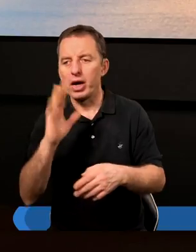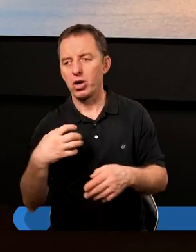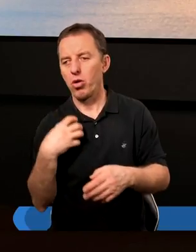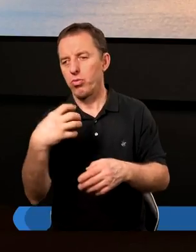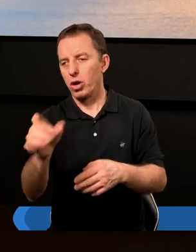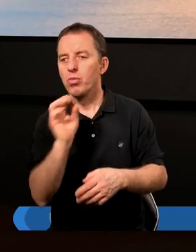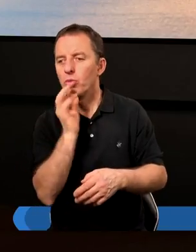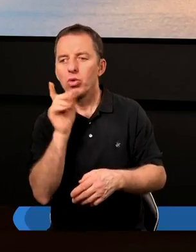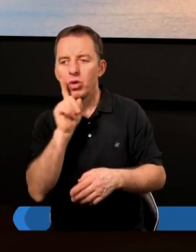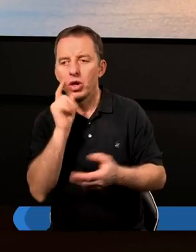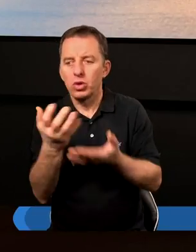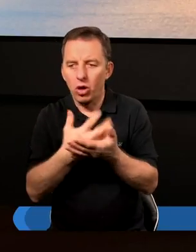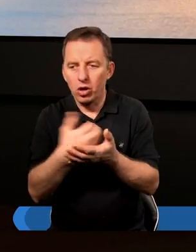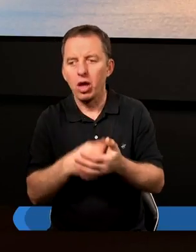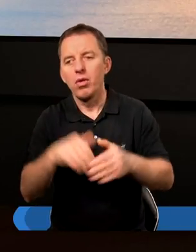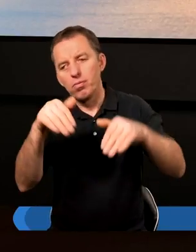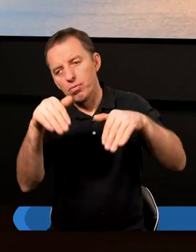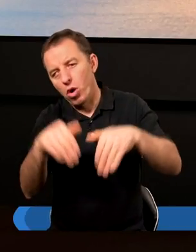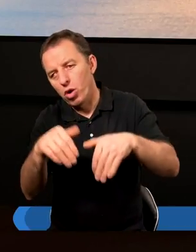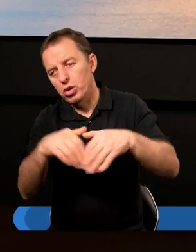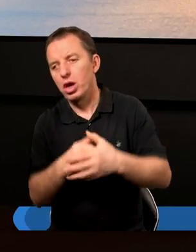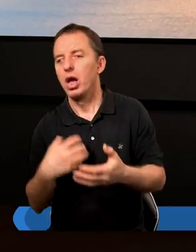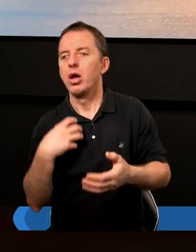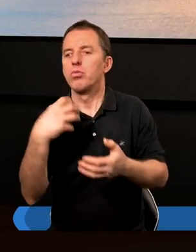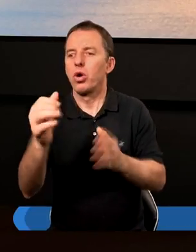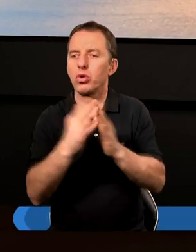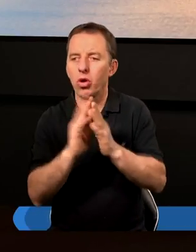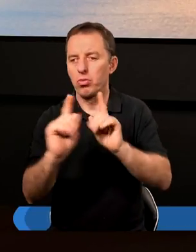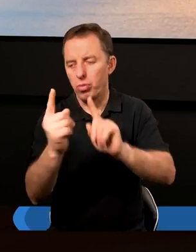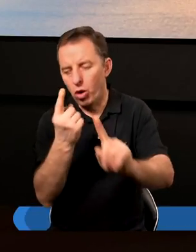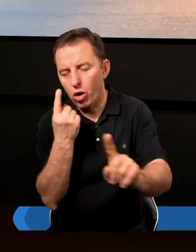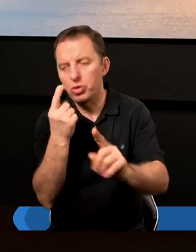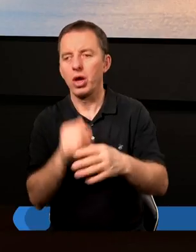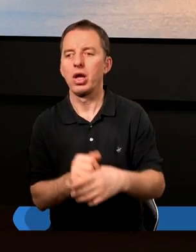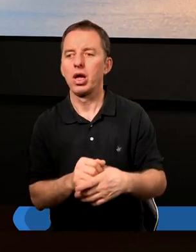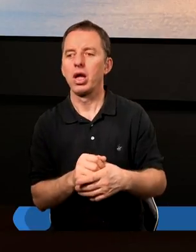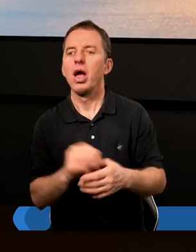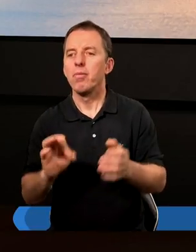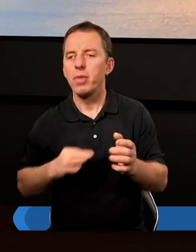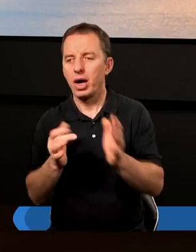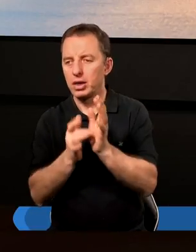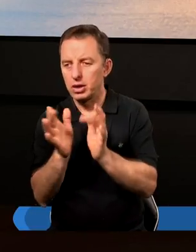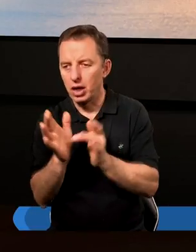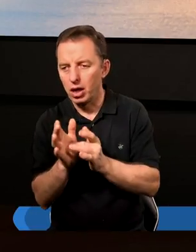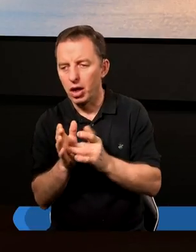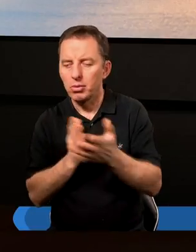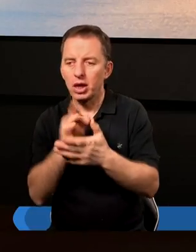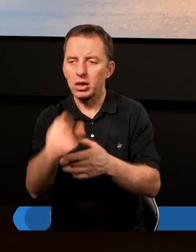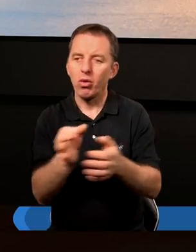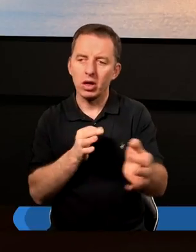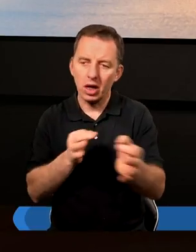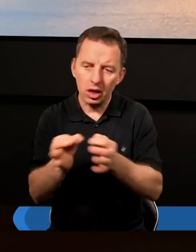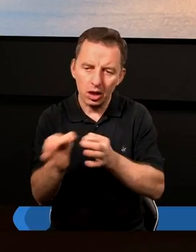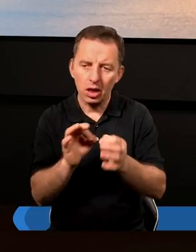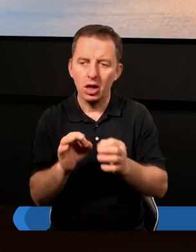bogaty. Młody mężczyzna dorobił się już albo może z bogatego domu pochodził. I Pan Jezus przez tę historię